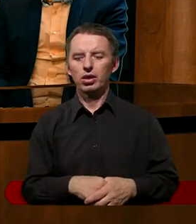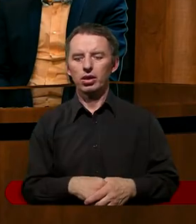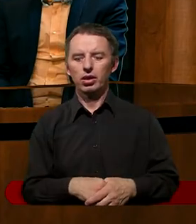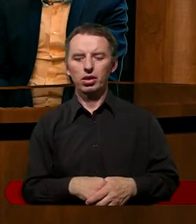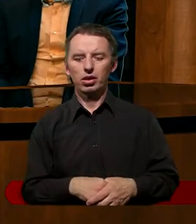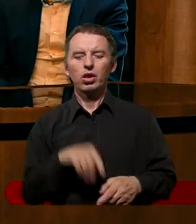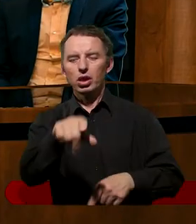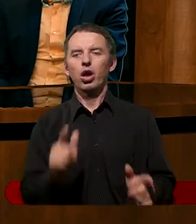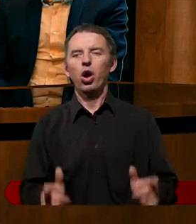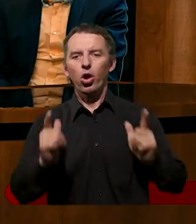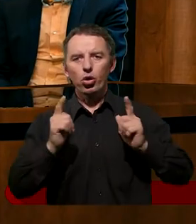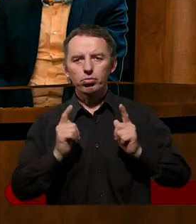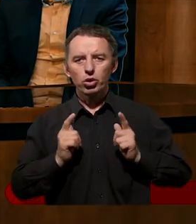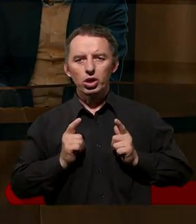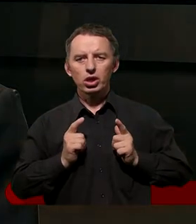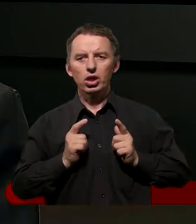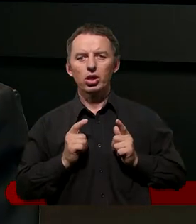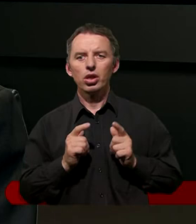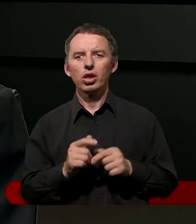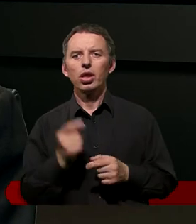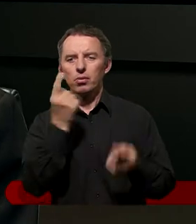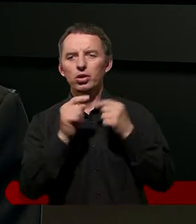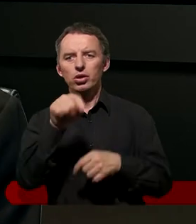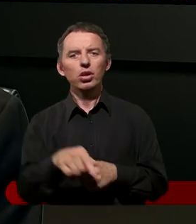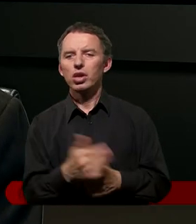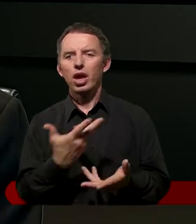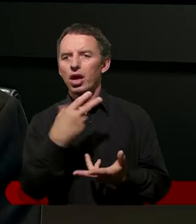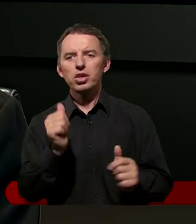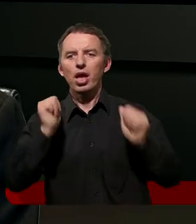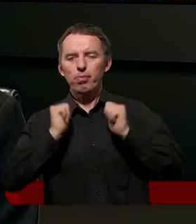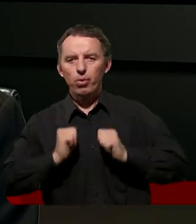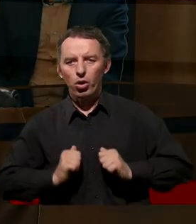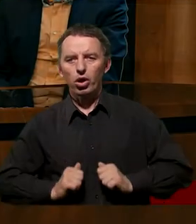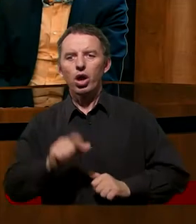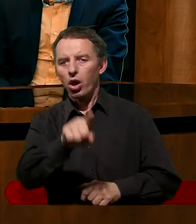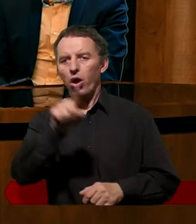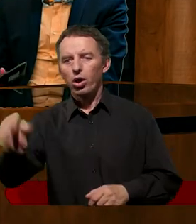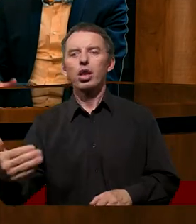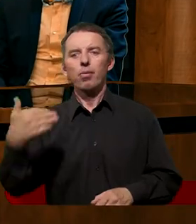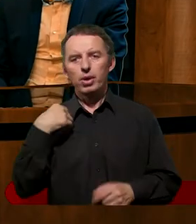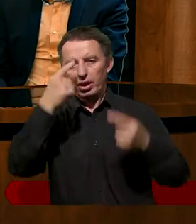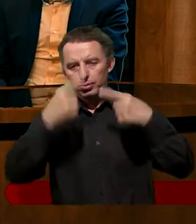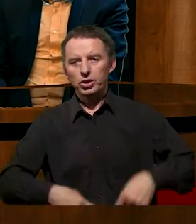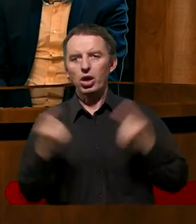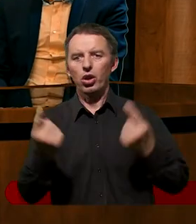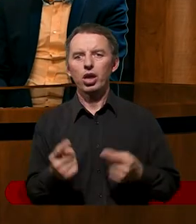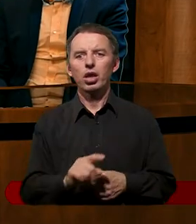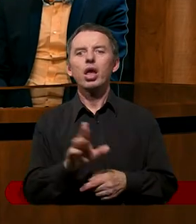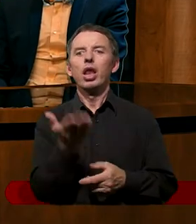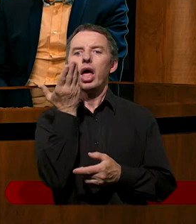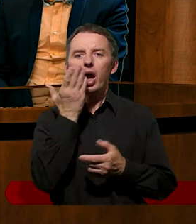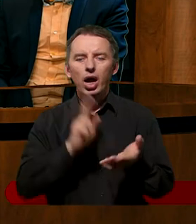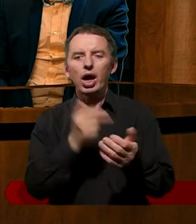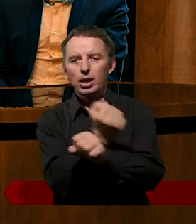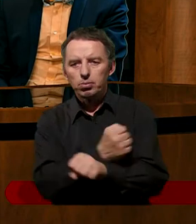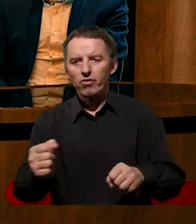odpoczynku, bo mieli tylko niepokój. Oni byli przekonani, że na